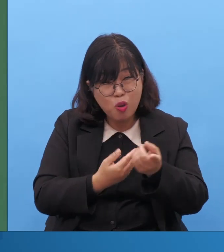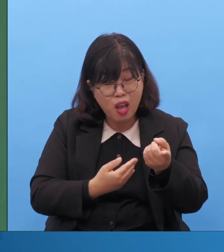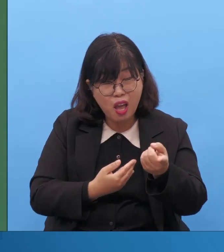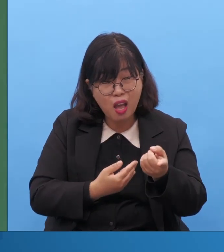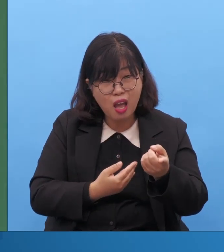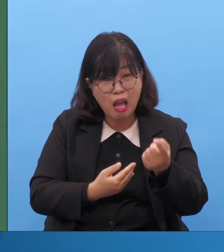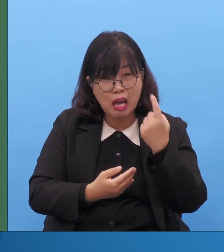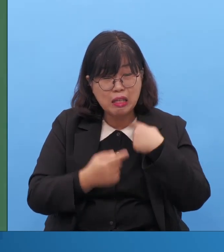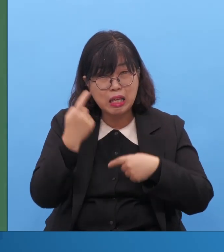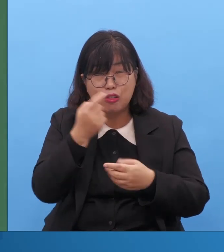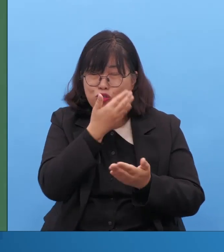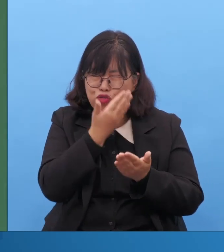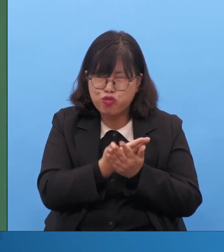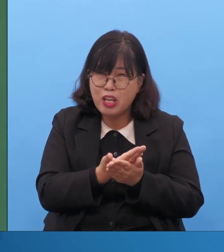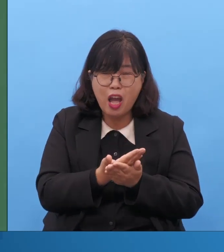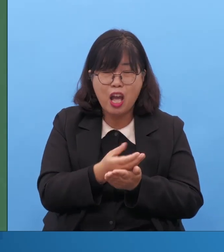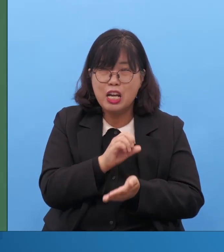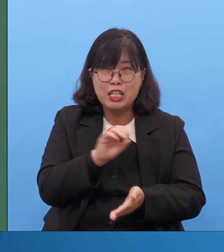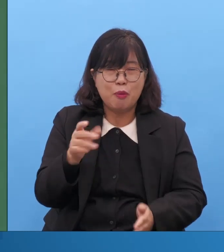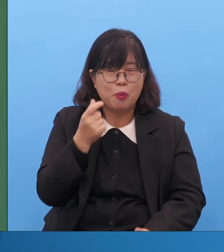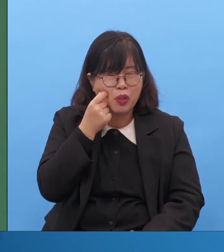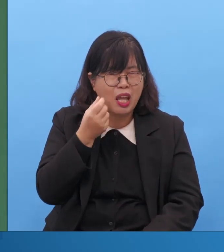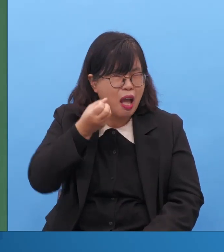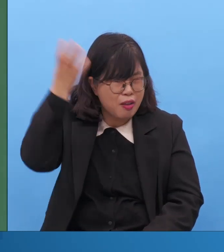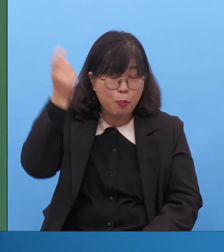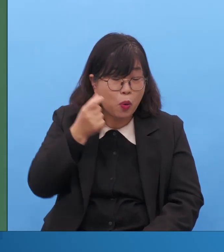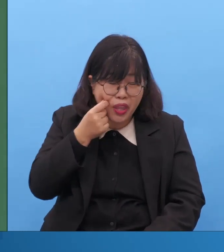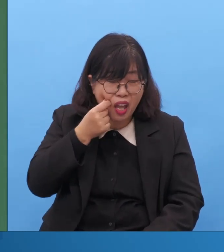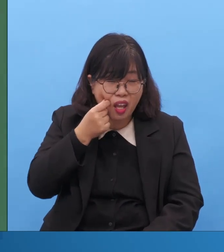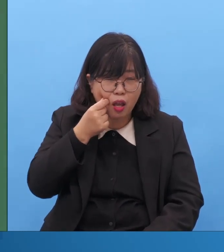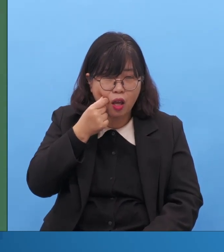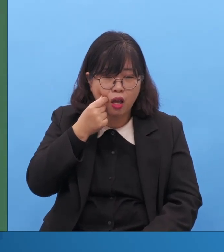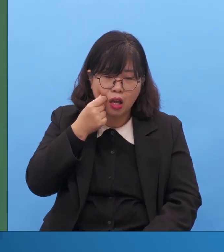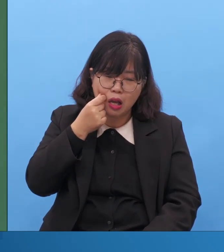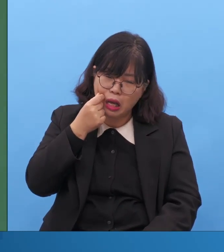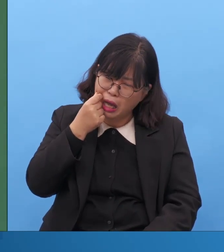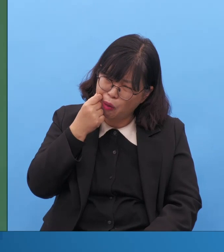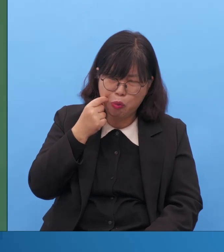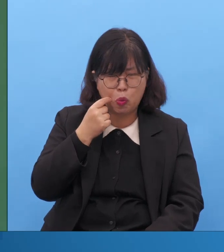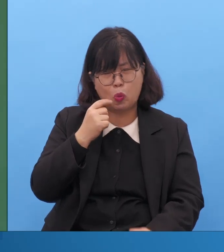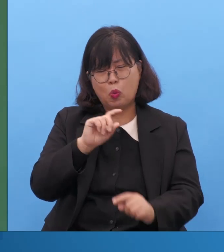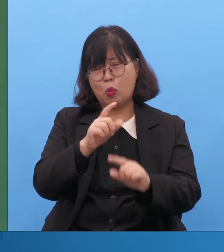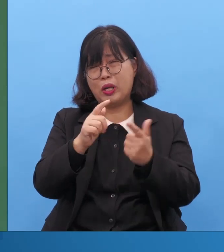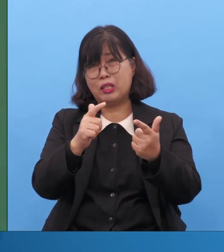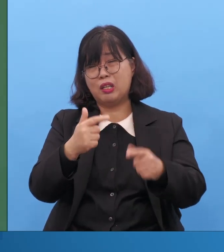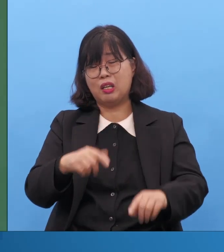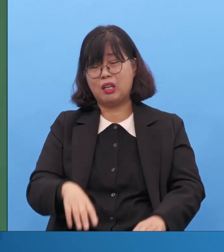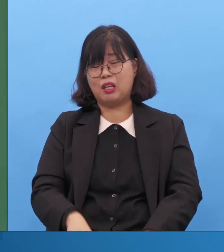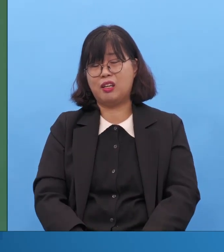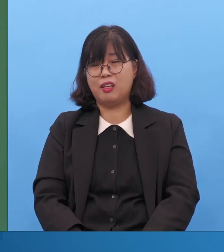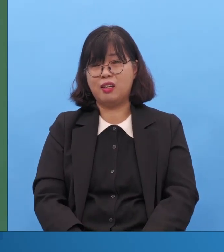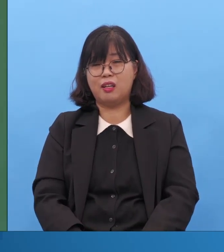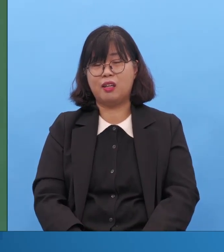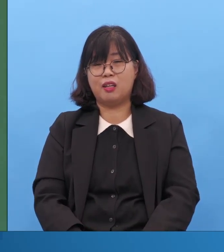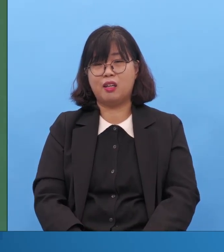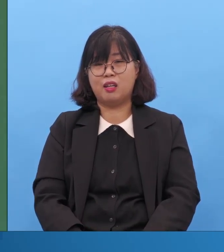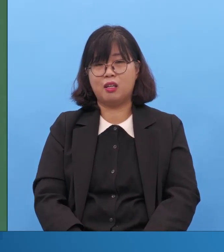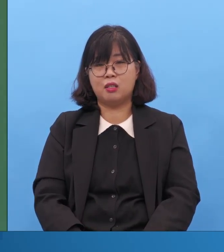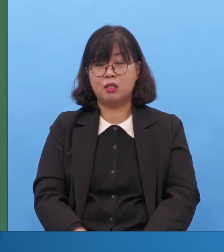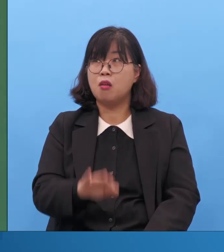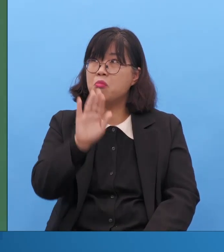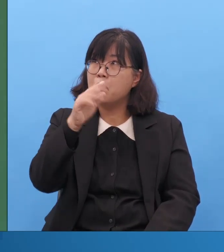그걸 되게 기중하게 생각해요. 참 주의합니다. 그래, 손해를 보는 거예요. 목사님 때문에